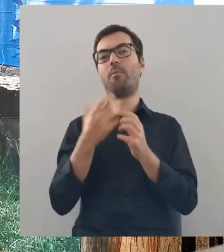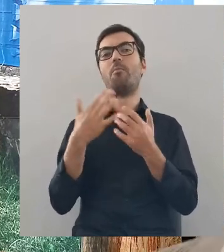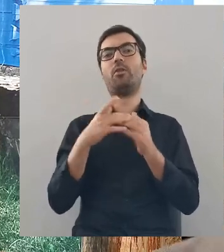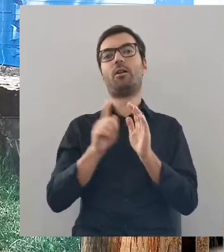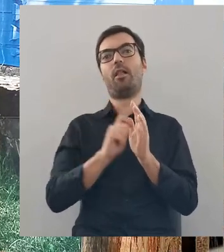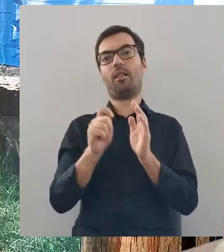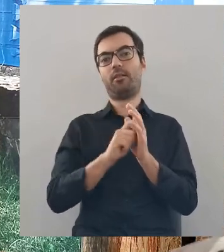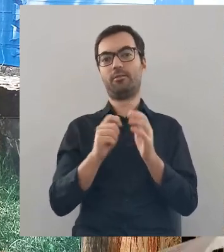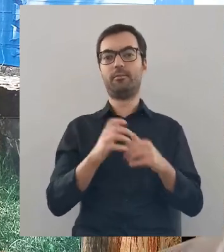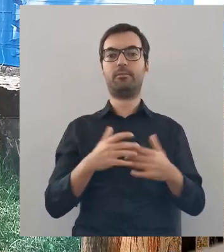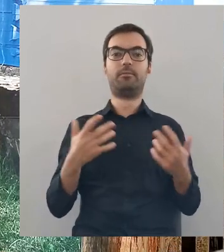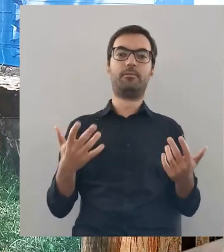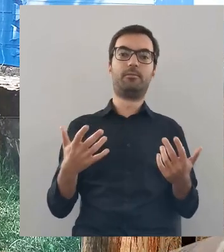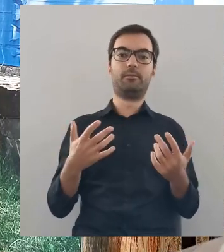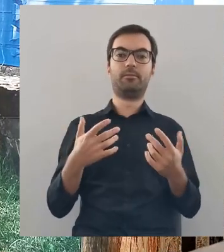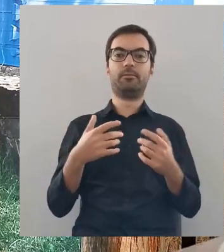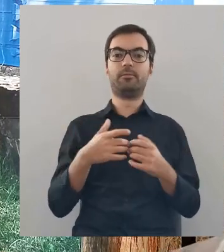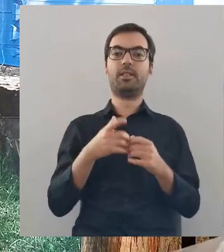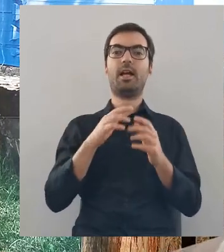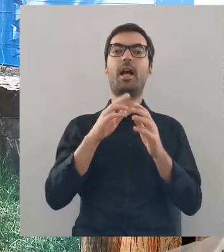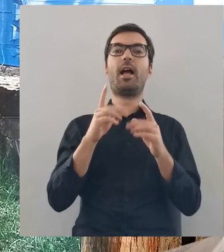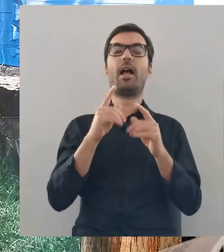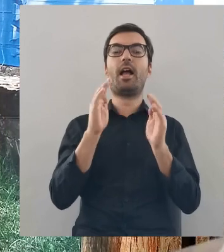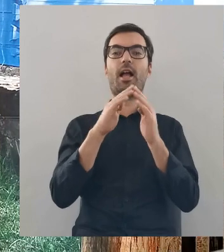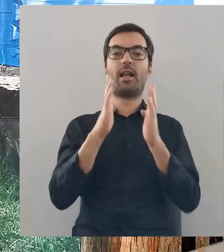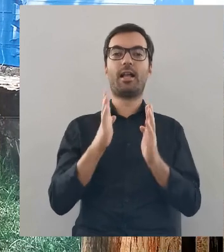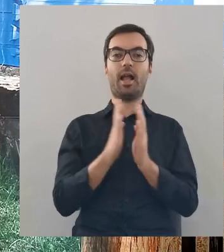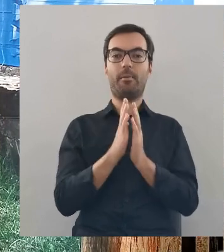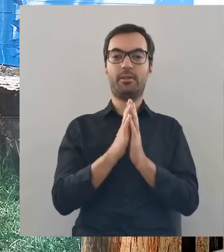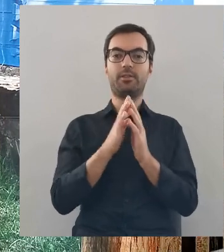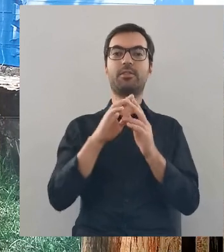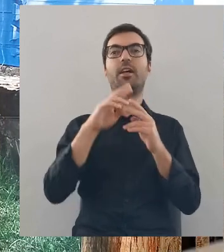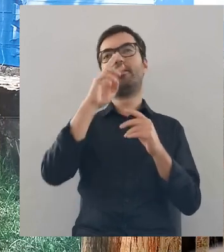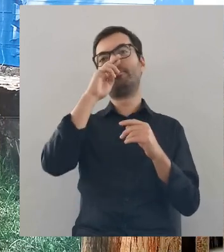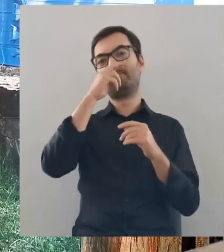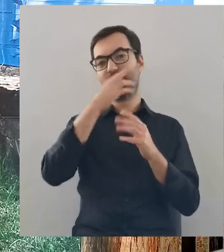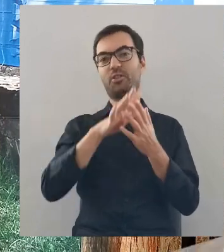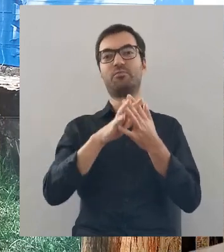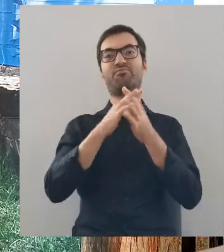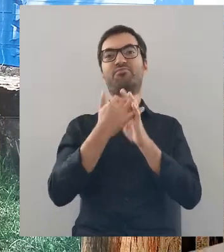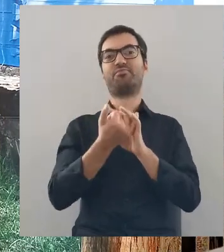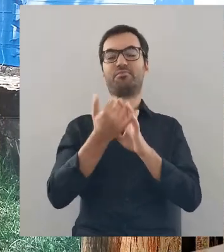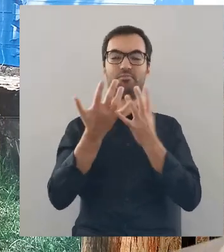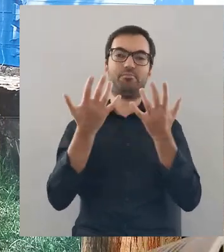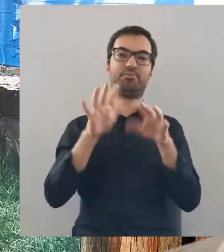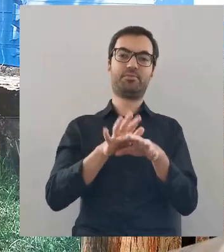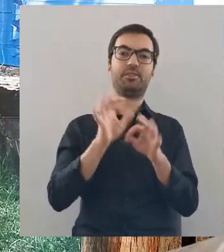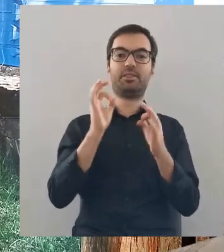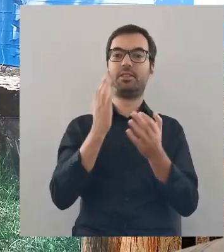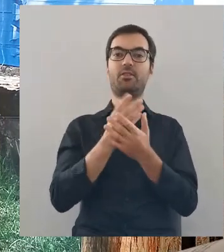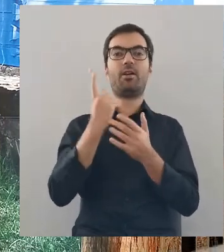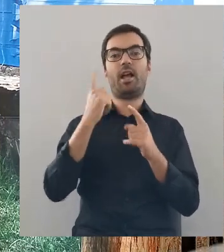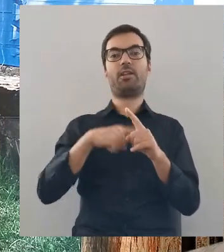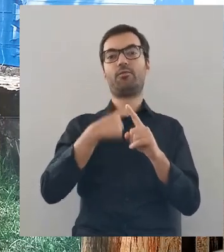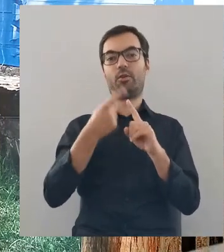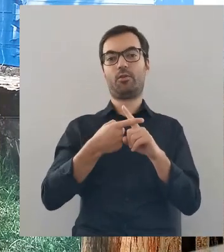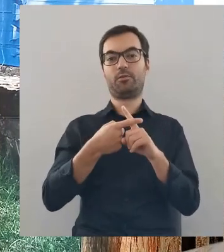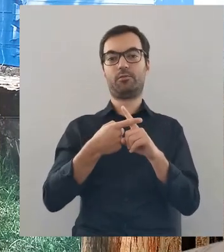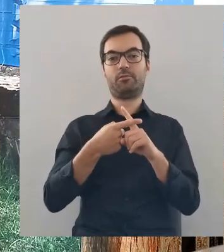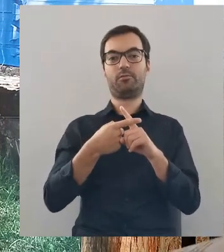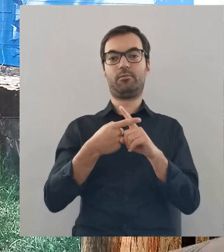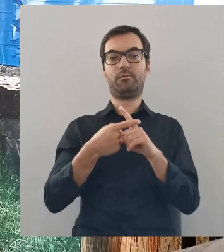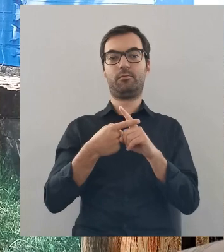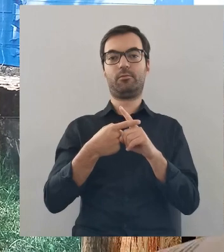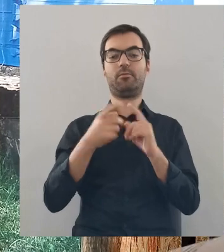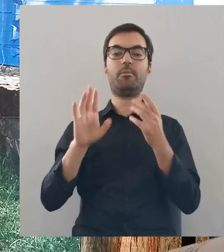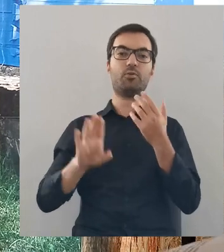parafialny, to gdzie będą szli. No i zmarniała ta kapliczka, ostatecznie się rozpadła i teraz już tylko raz